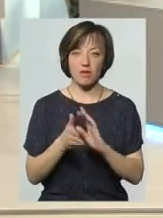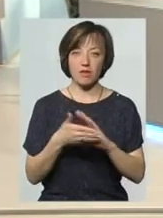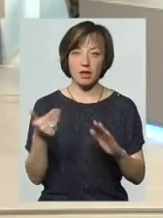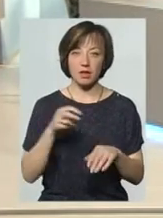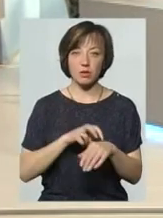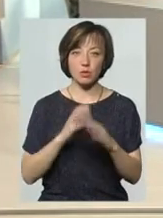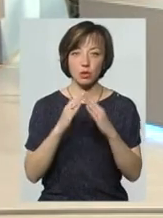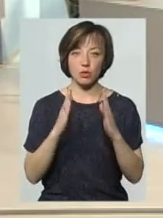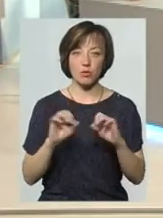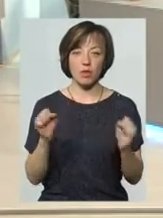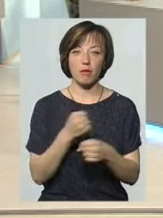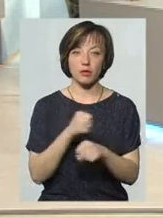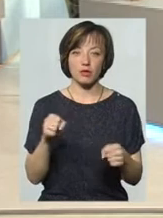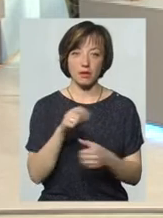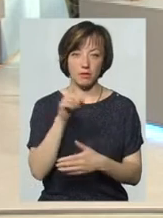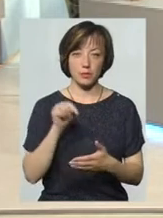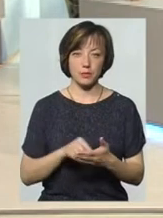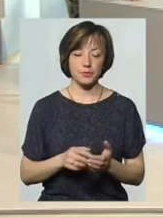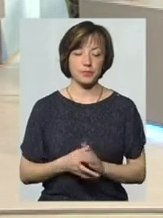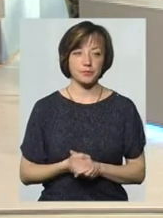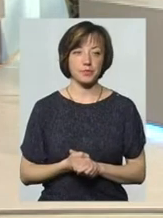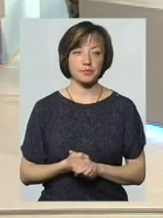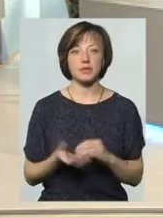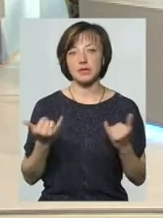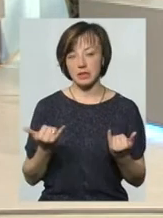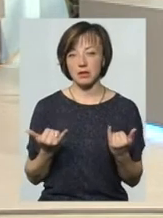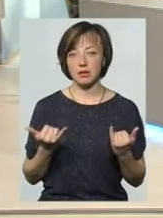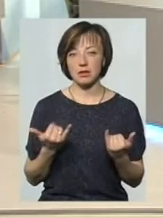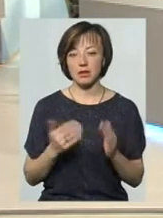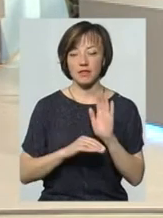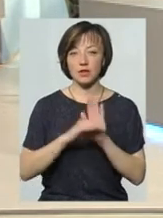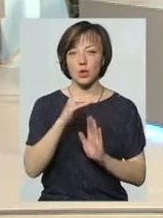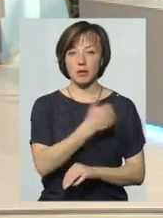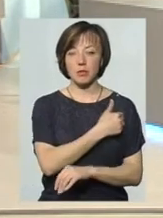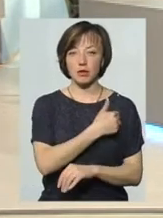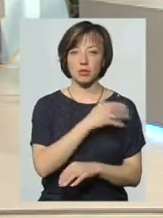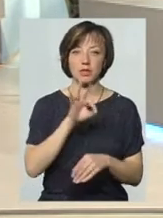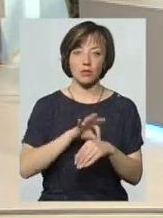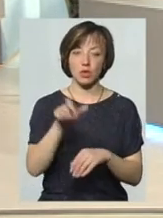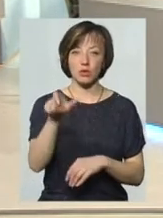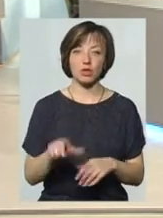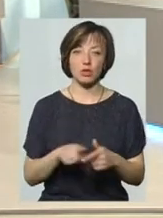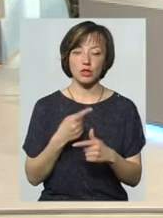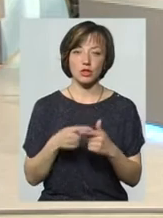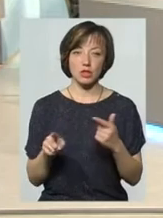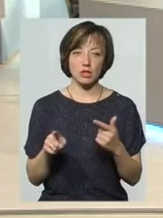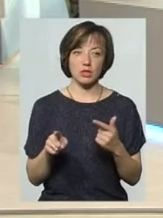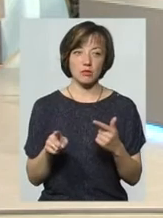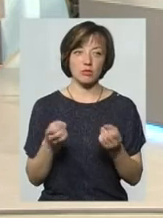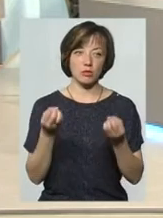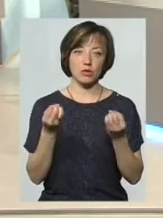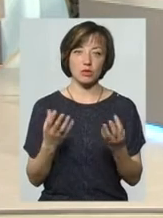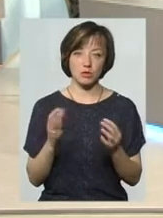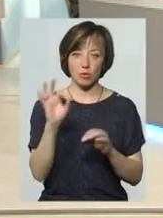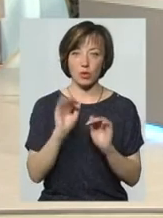лікаря додому буде неможливо. Ну, зараз, так, якщо там висока температура, там захворіла людина, чи там, можливо, прості ж